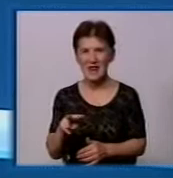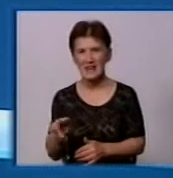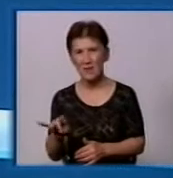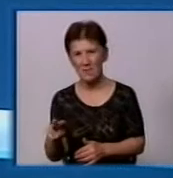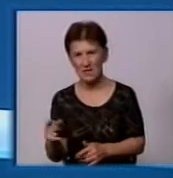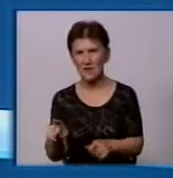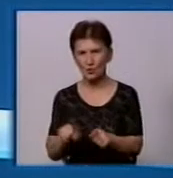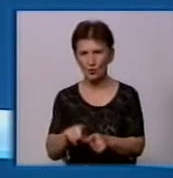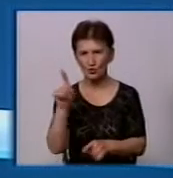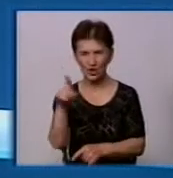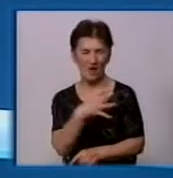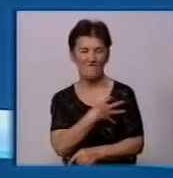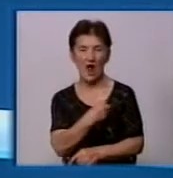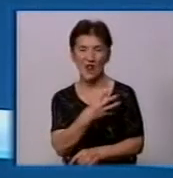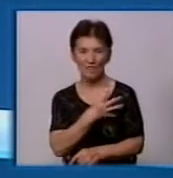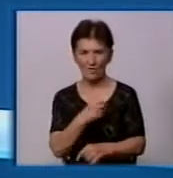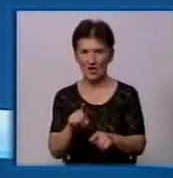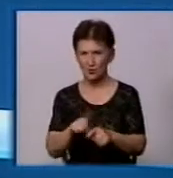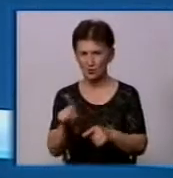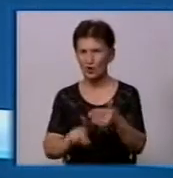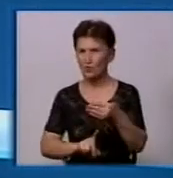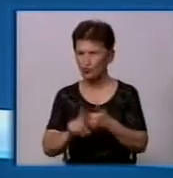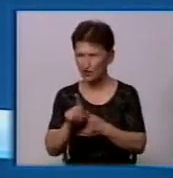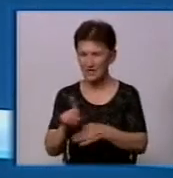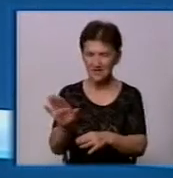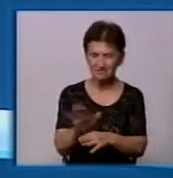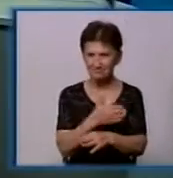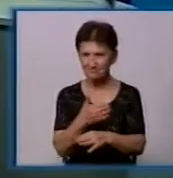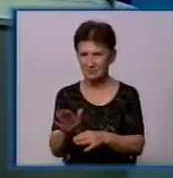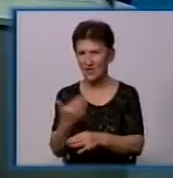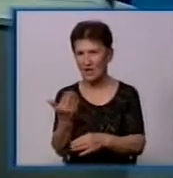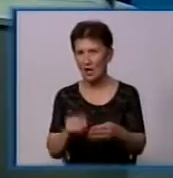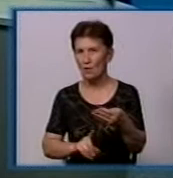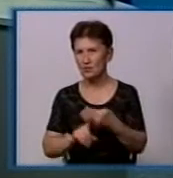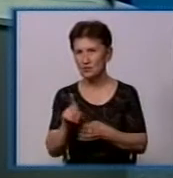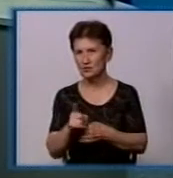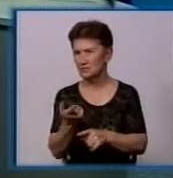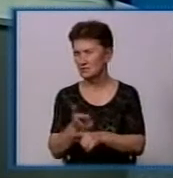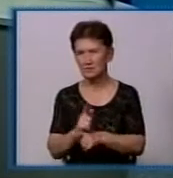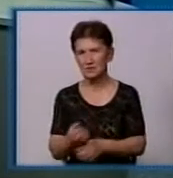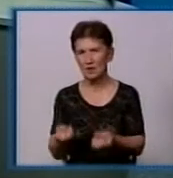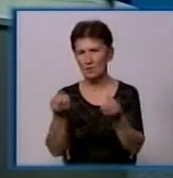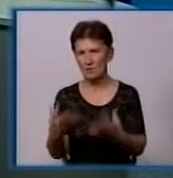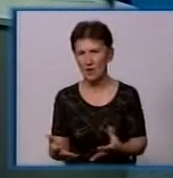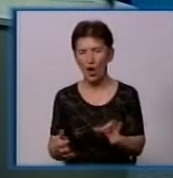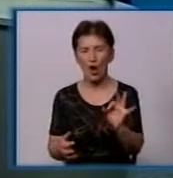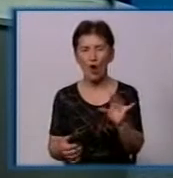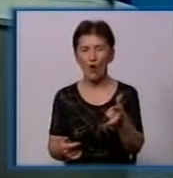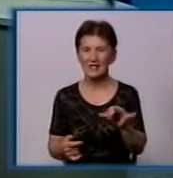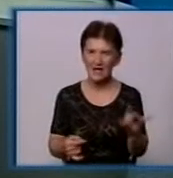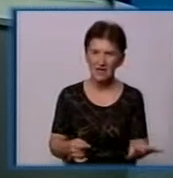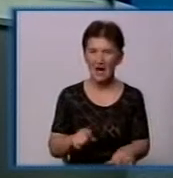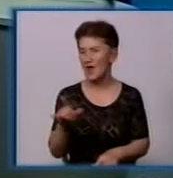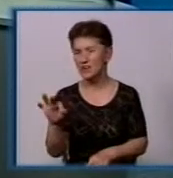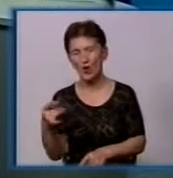почали впроваджувати ідею роздільного збору сміття і теж почали робити це максимально просто. Органіка, неорганіка. Але там